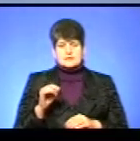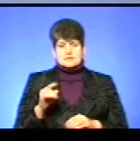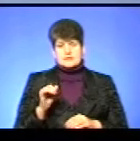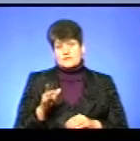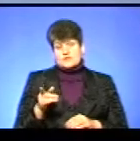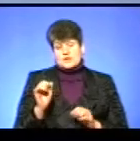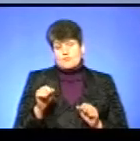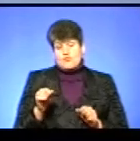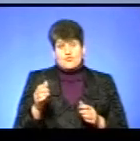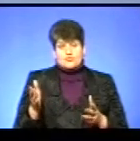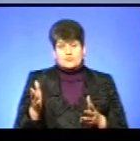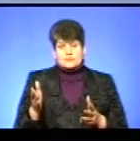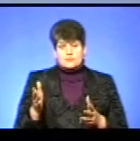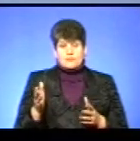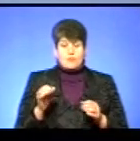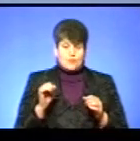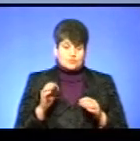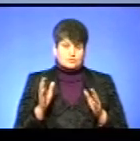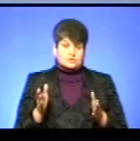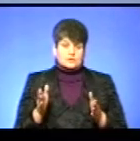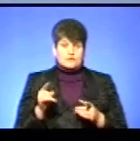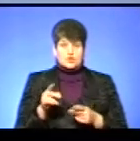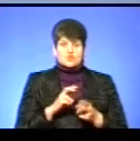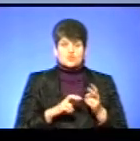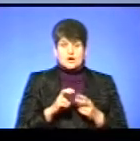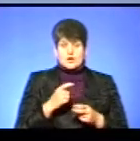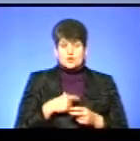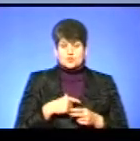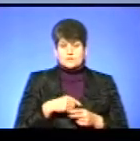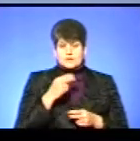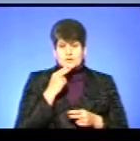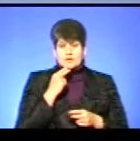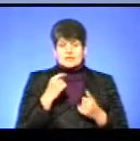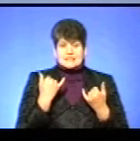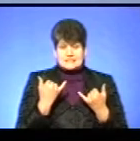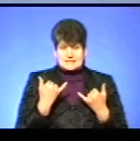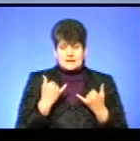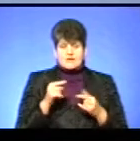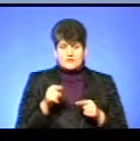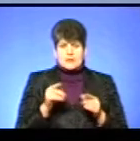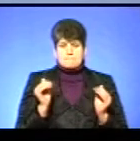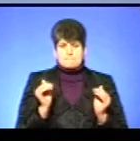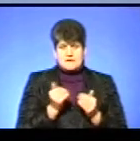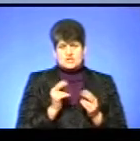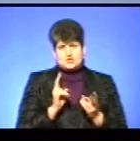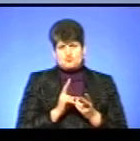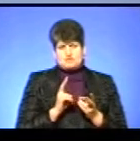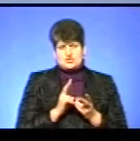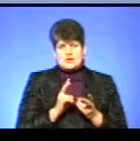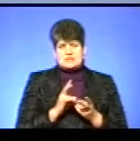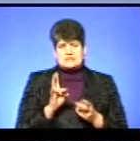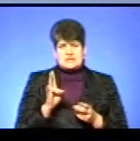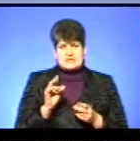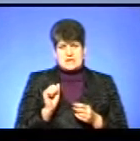Вони можуть, це може бути, вони шукають собі поживу, хоча зараз менше вони зустрічаються на